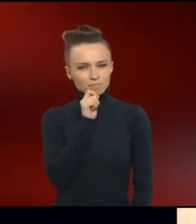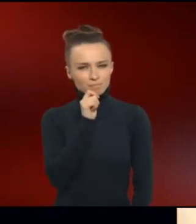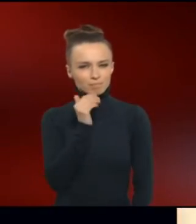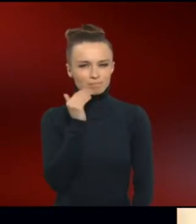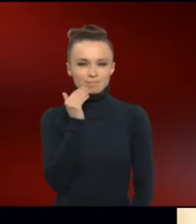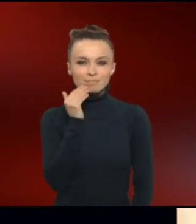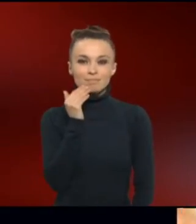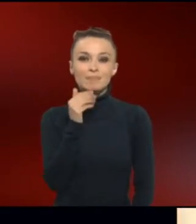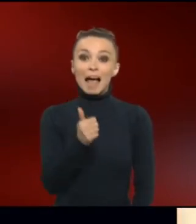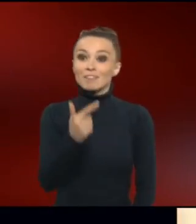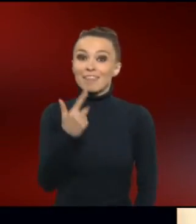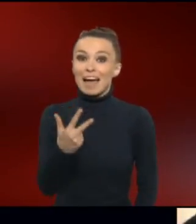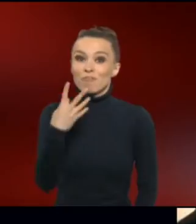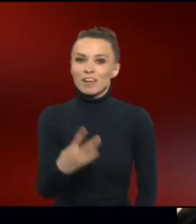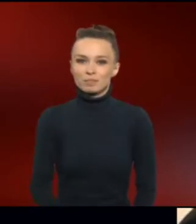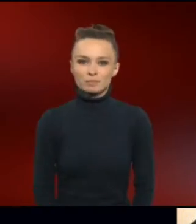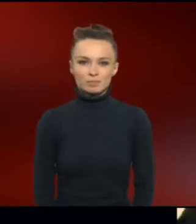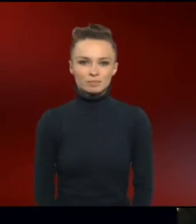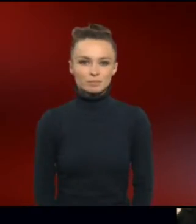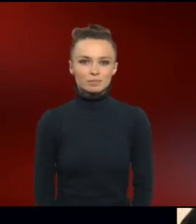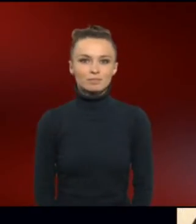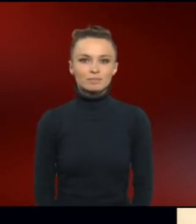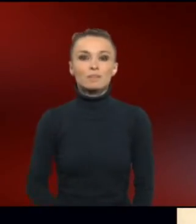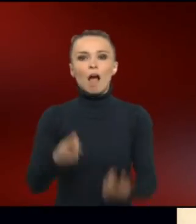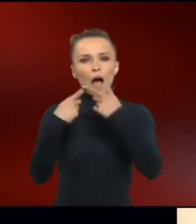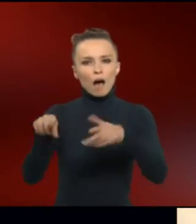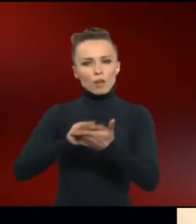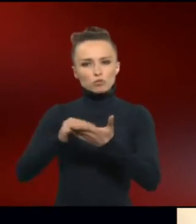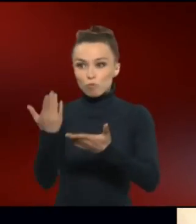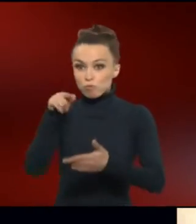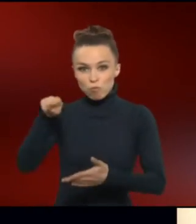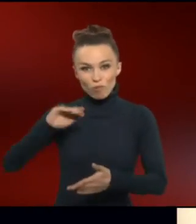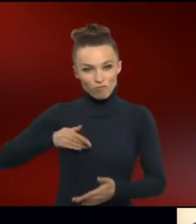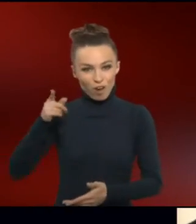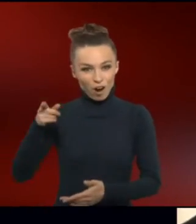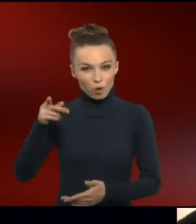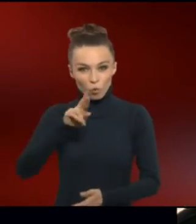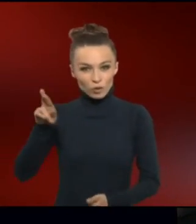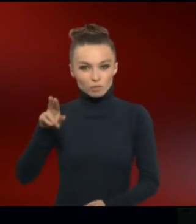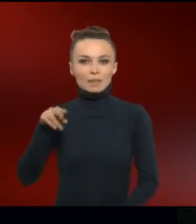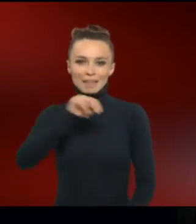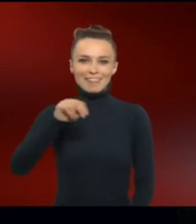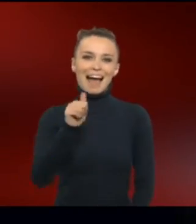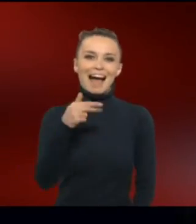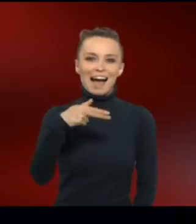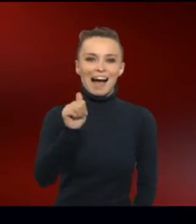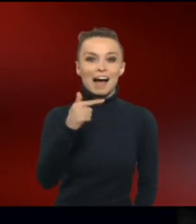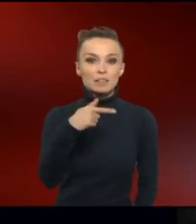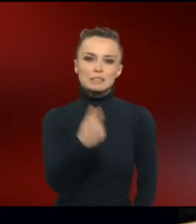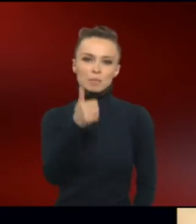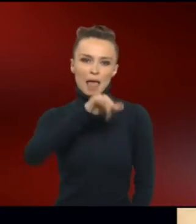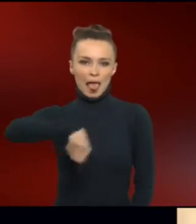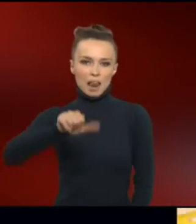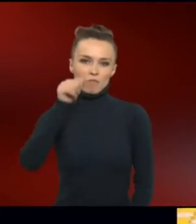Ein, zwei, drei, vier. Ja, alle da. Ein anderer Schüler von Frau Rodenacker. Nahat. Nahat ist elf.